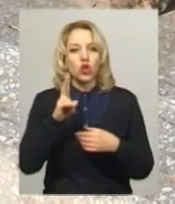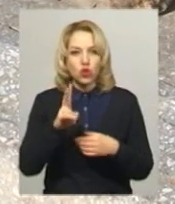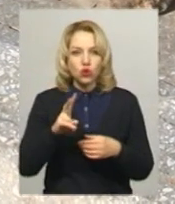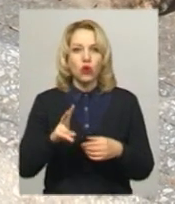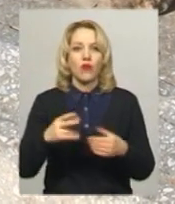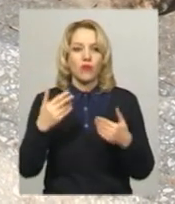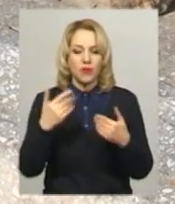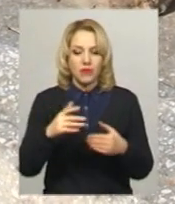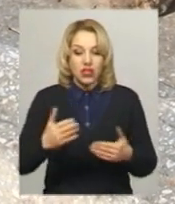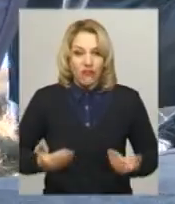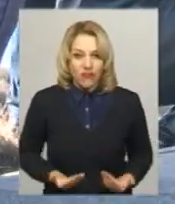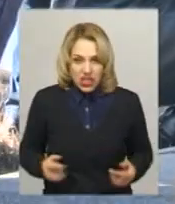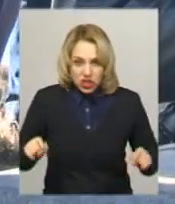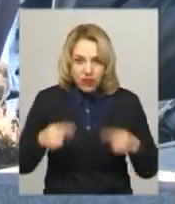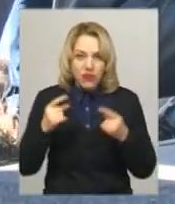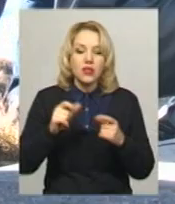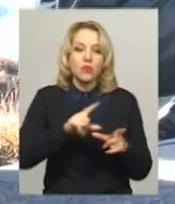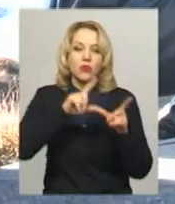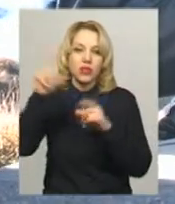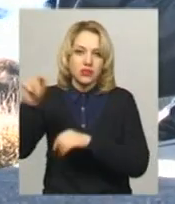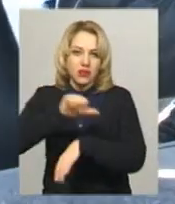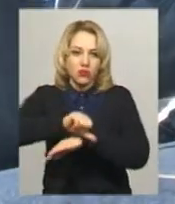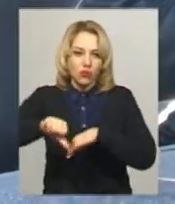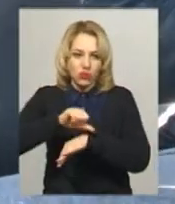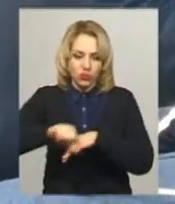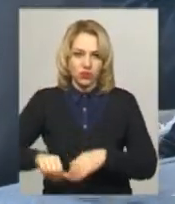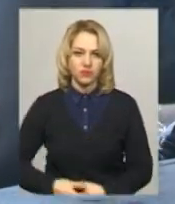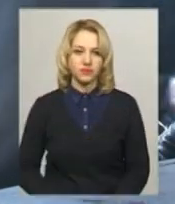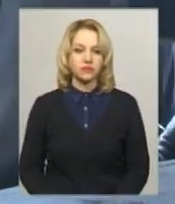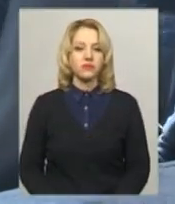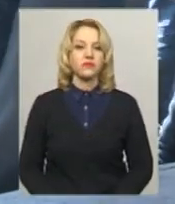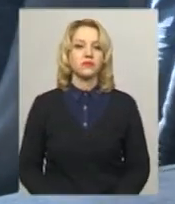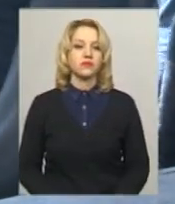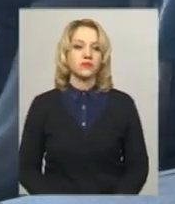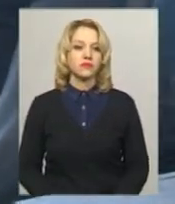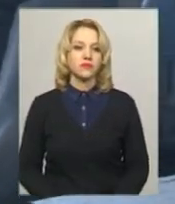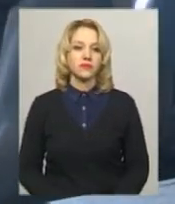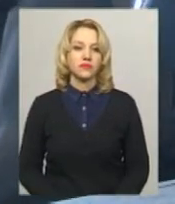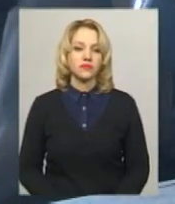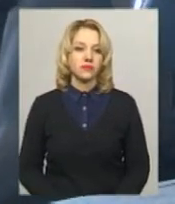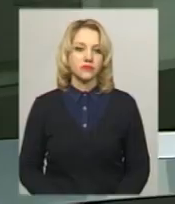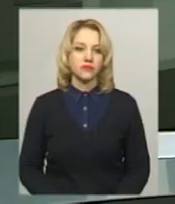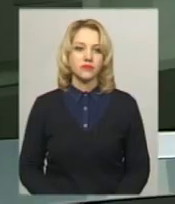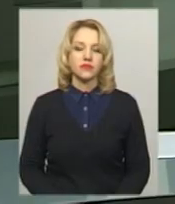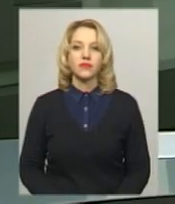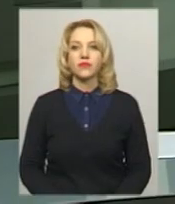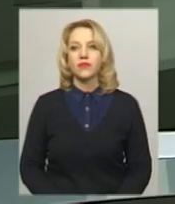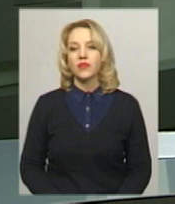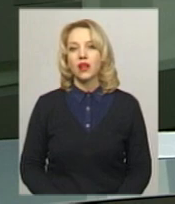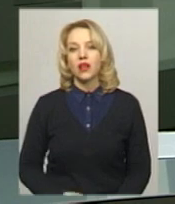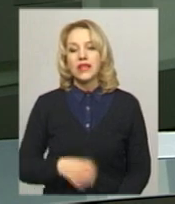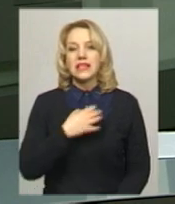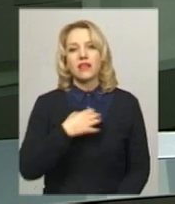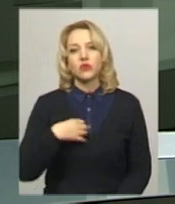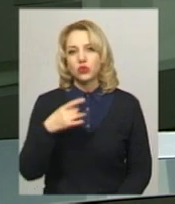Гвардійського запалили свічки пам'яті та помилилися за вбитих. Світлана Поробок, Юрій Чорний, новини, Поділяцентр. У